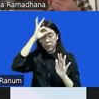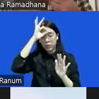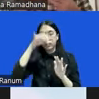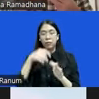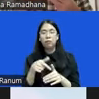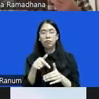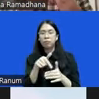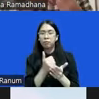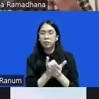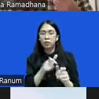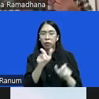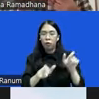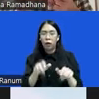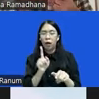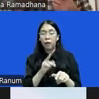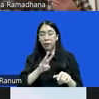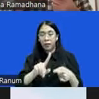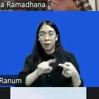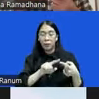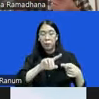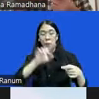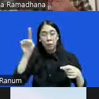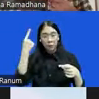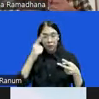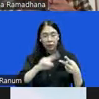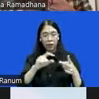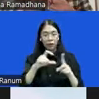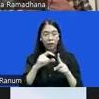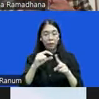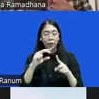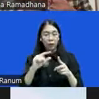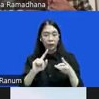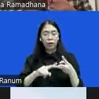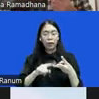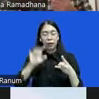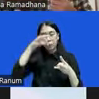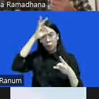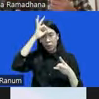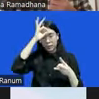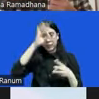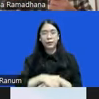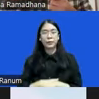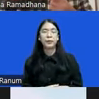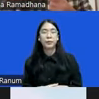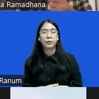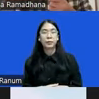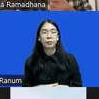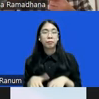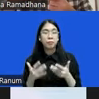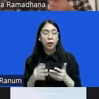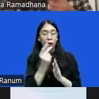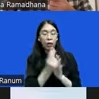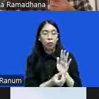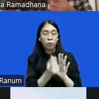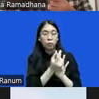aktornya ada tiga, pemerintah, DPR, dan juga kepolisian itu sendiri. Bagaimana RUU Polri